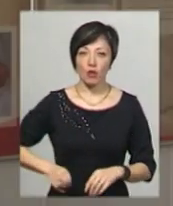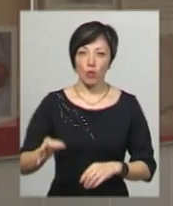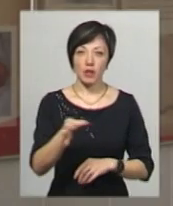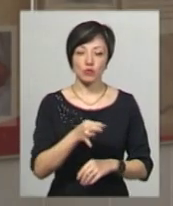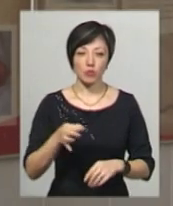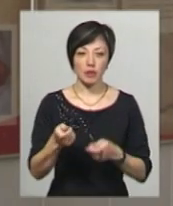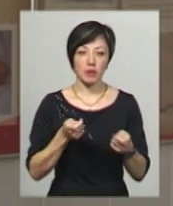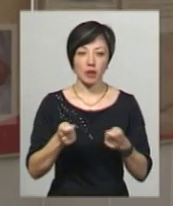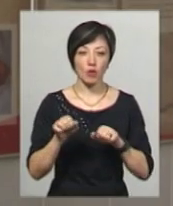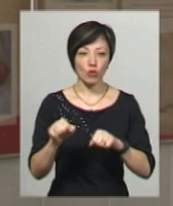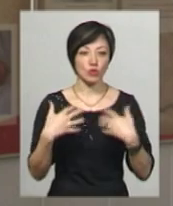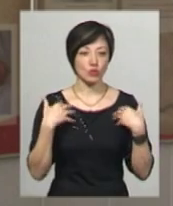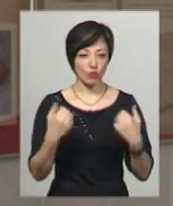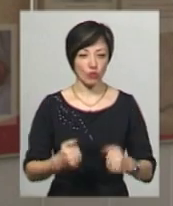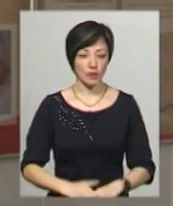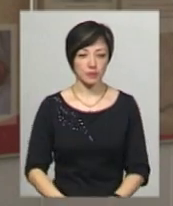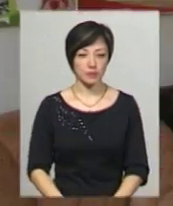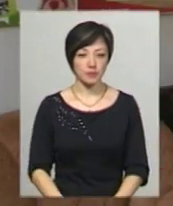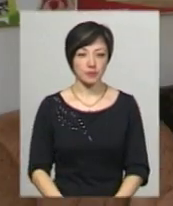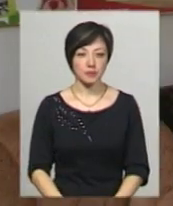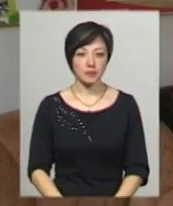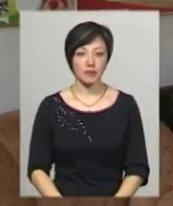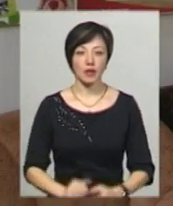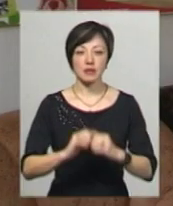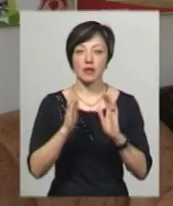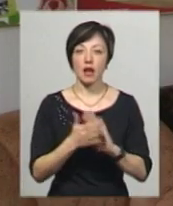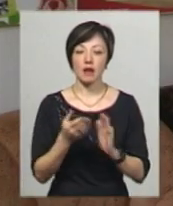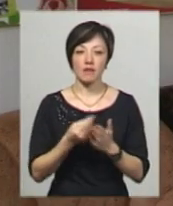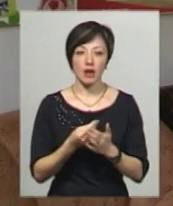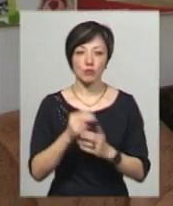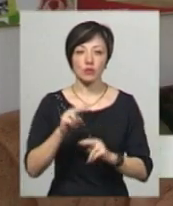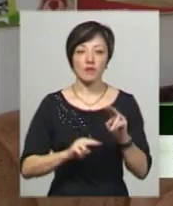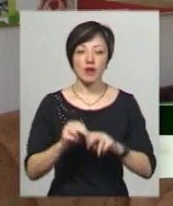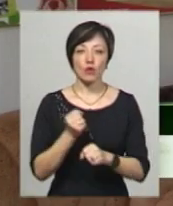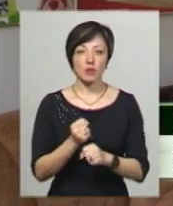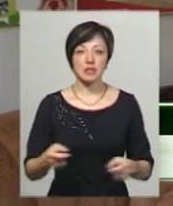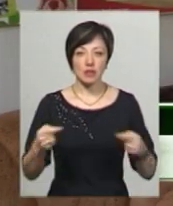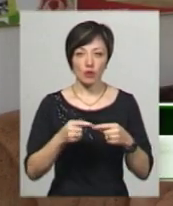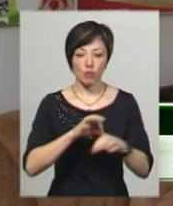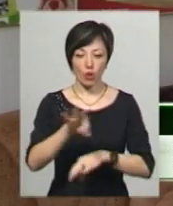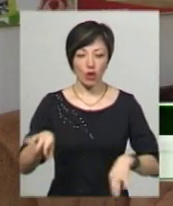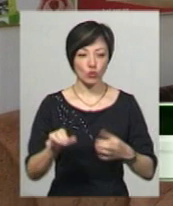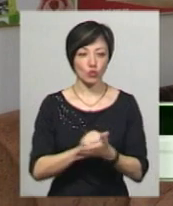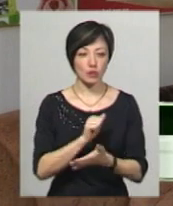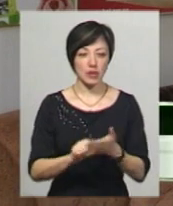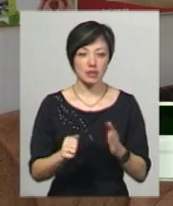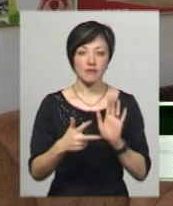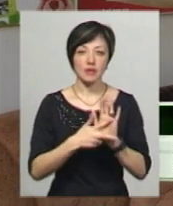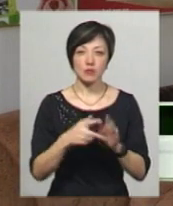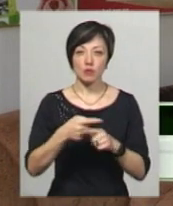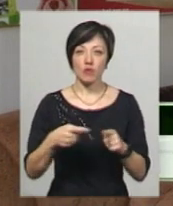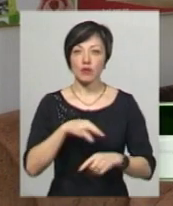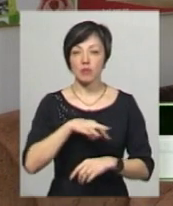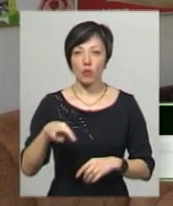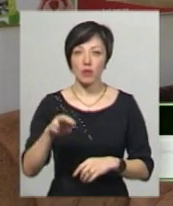обласного департаменту охорони здоров'я Наталія Федів. Загальна вартість будівельних робіт згідно проєктно-пошторисної документації 8,5